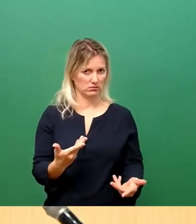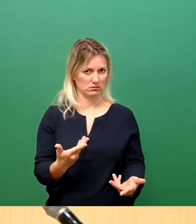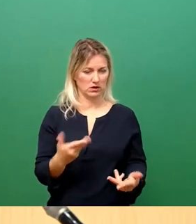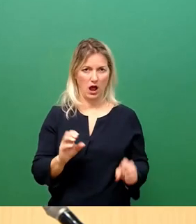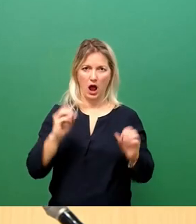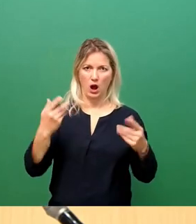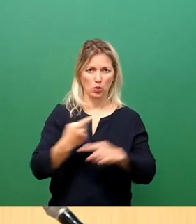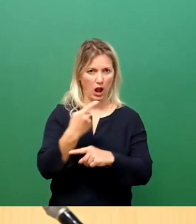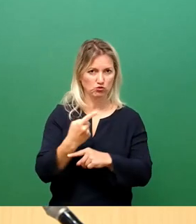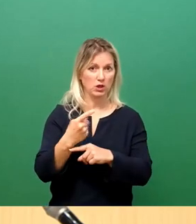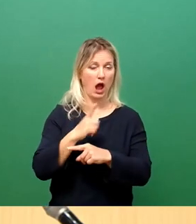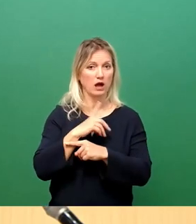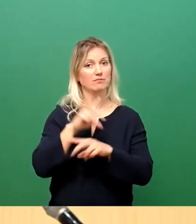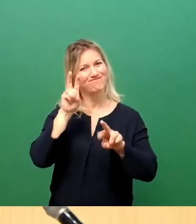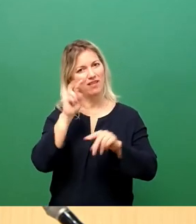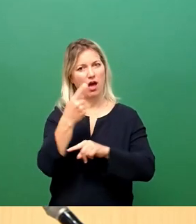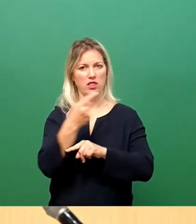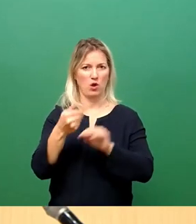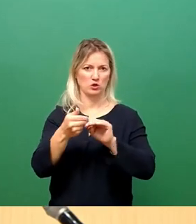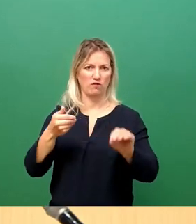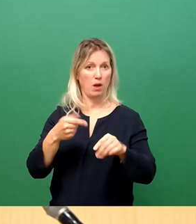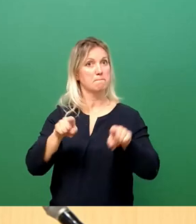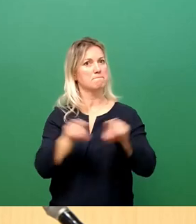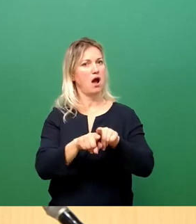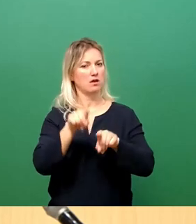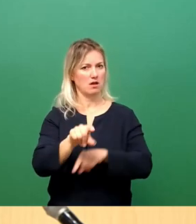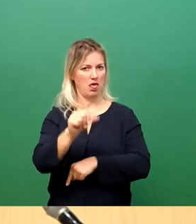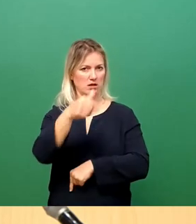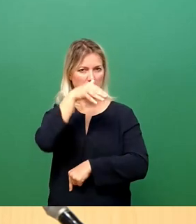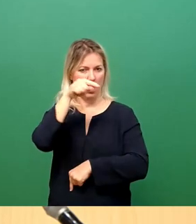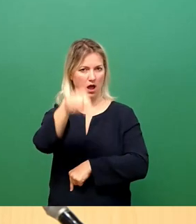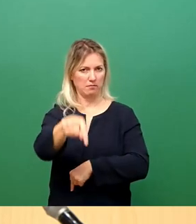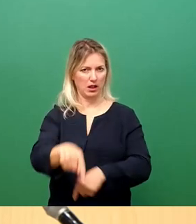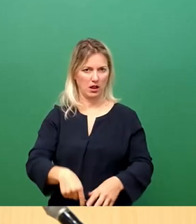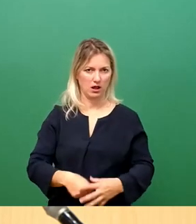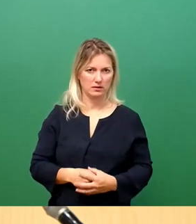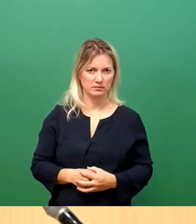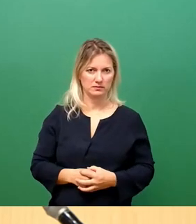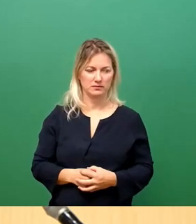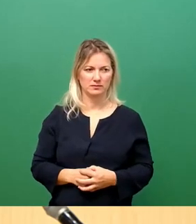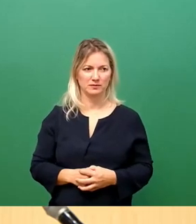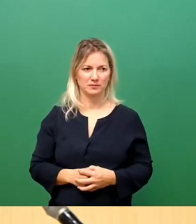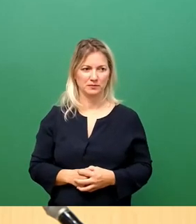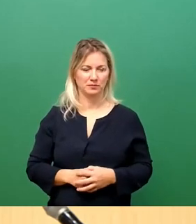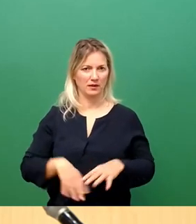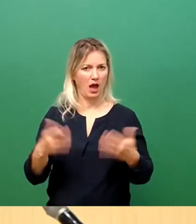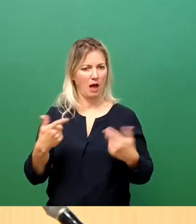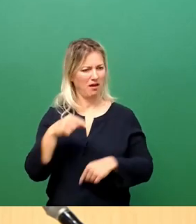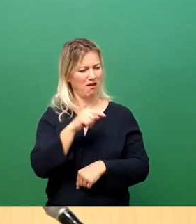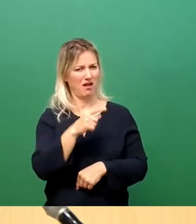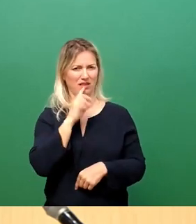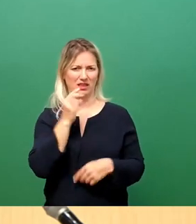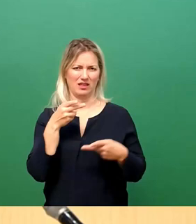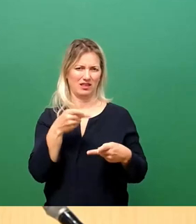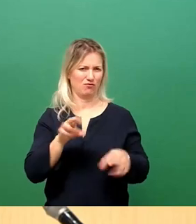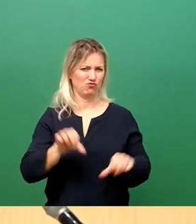Woche zu früh. Für den 1. April wäre sie wesentlich besser geeignet gewesen. Da es sich hier um einen schlechten Scherz der Linken Fraktion handeln muss, lässt sich auch daran